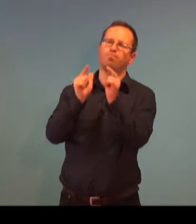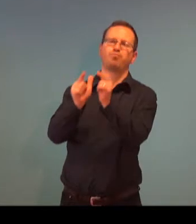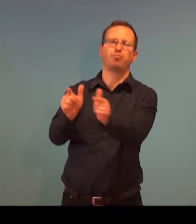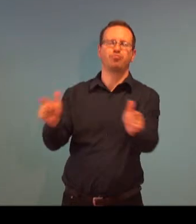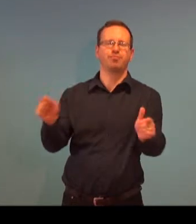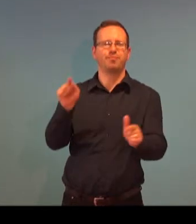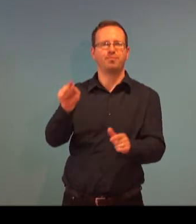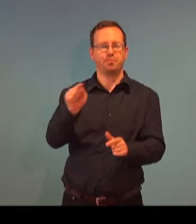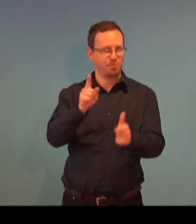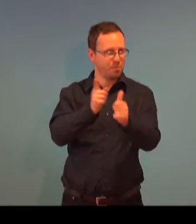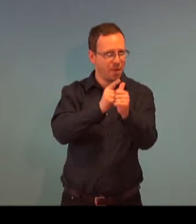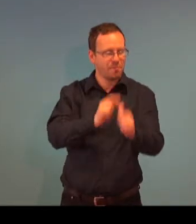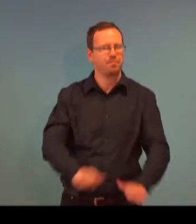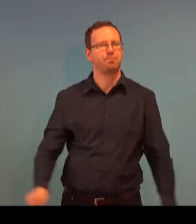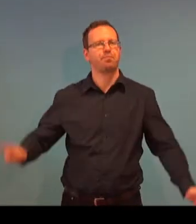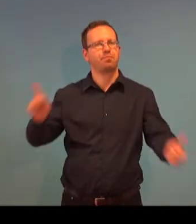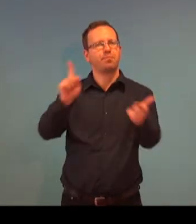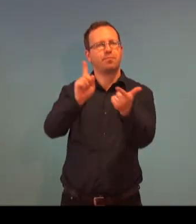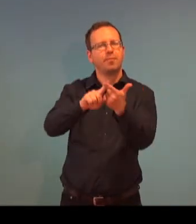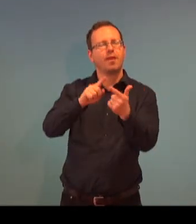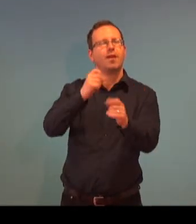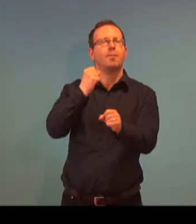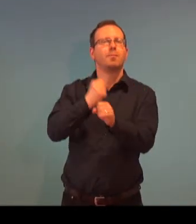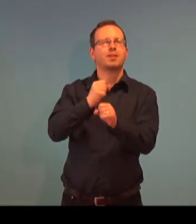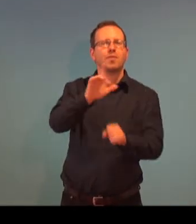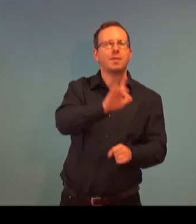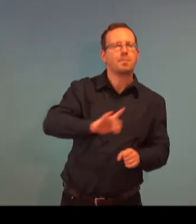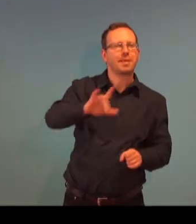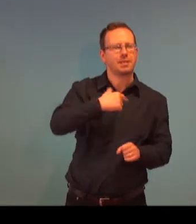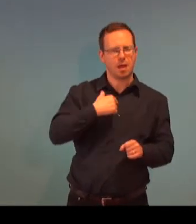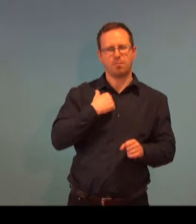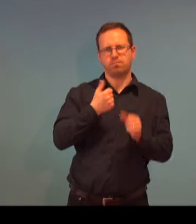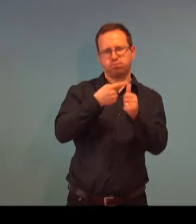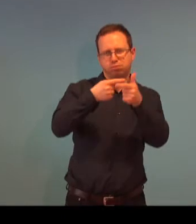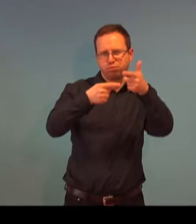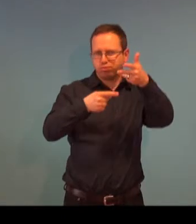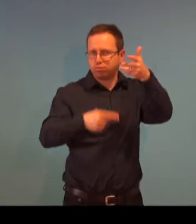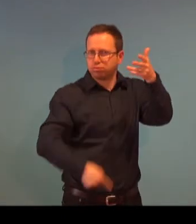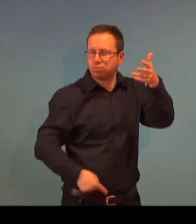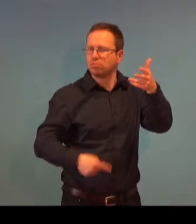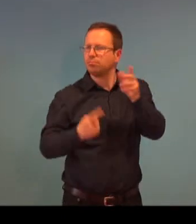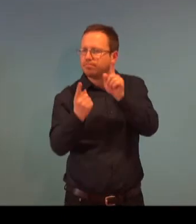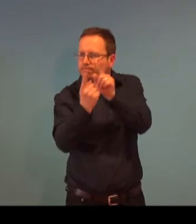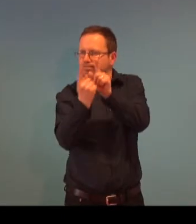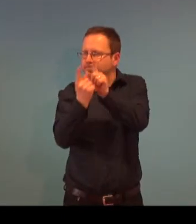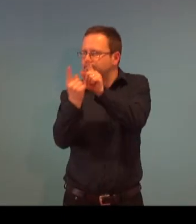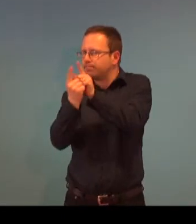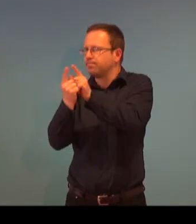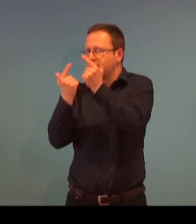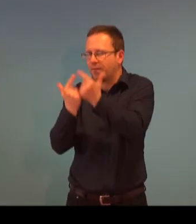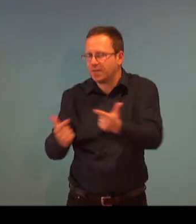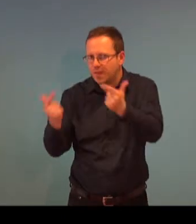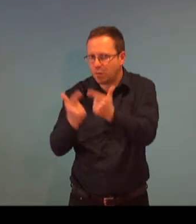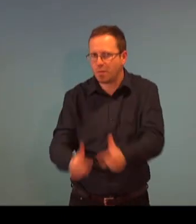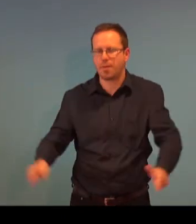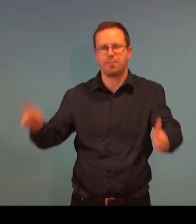vůbec se tomuto oboru věnovat, pak samozřejmě následuje takové kolečko po těch jednotlivých pracovních